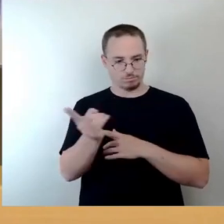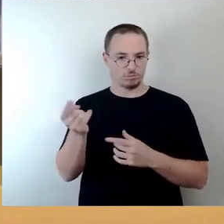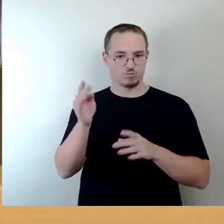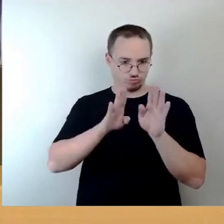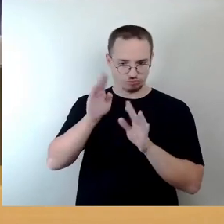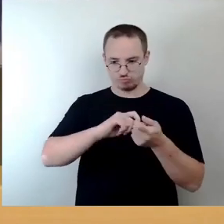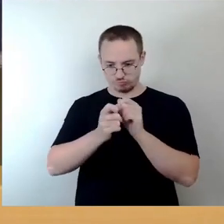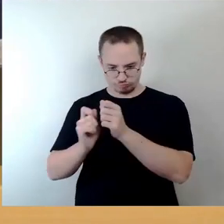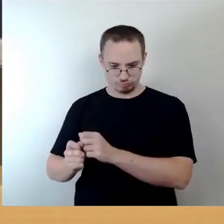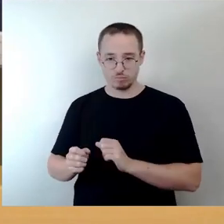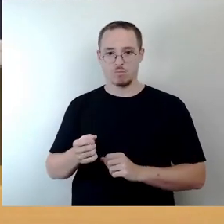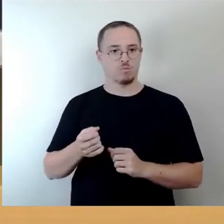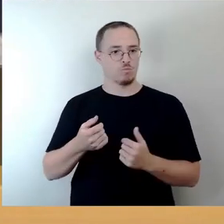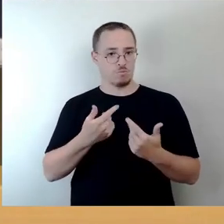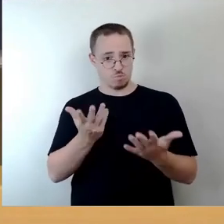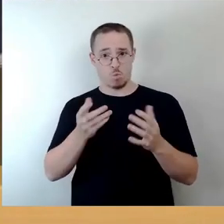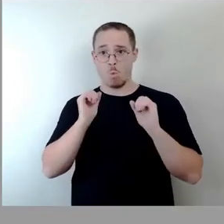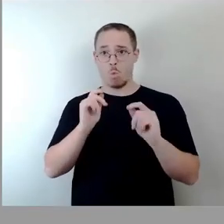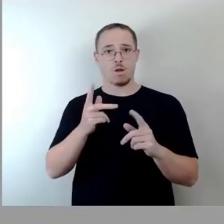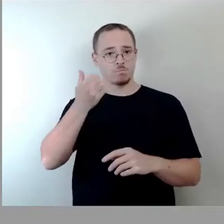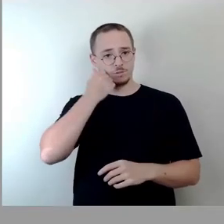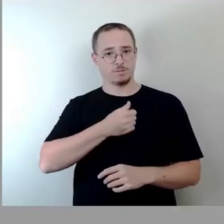zustimmen kann, dem bitte ich um das Stimmzeichen.